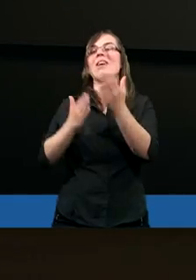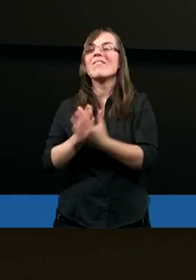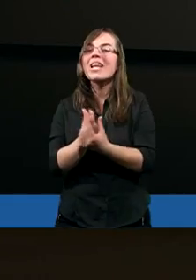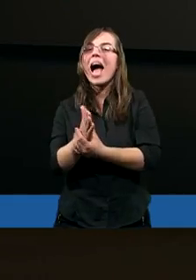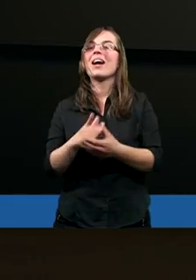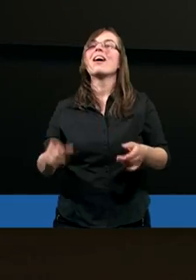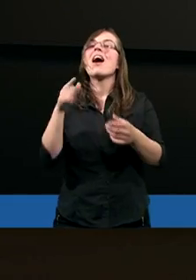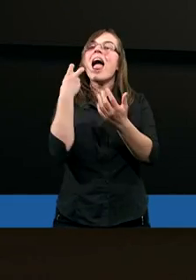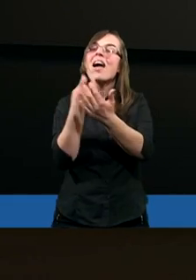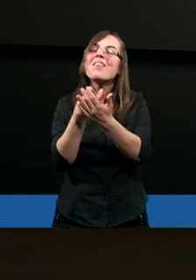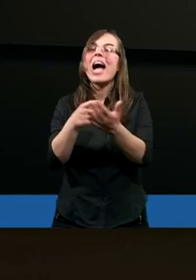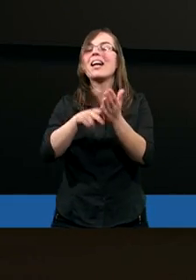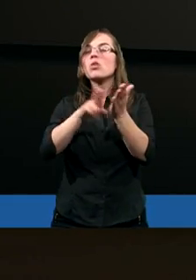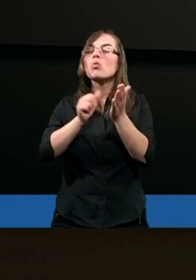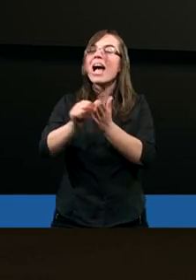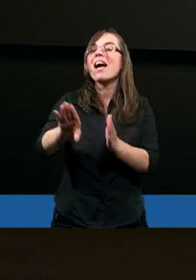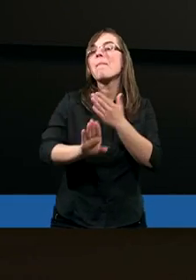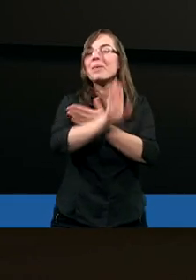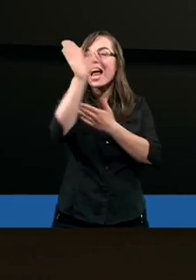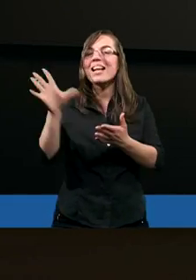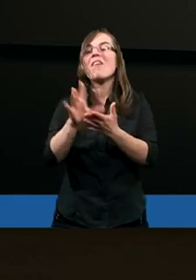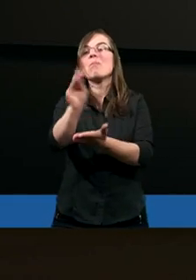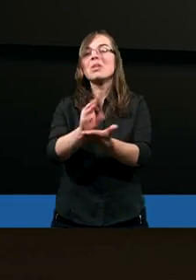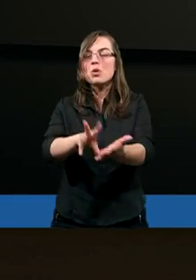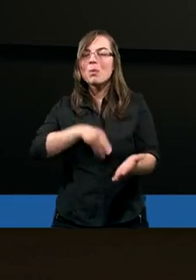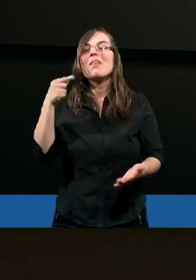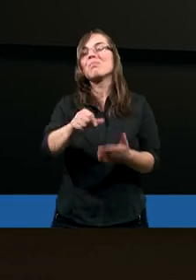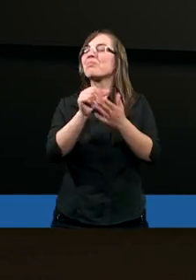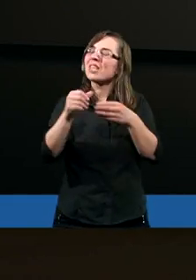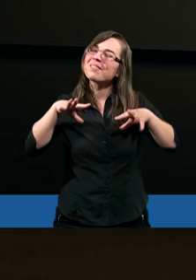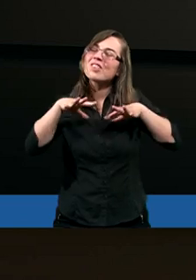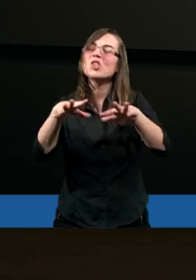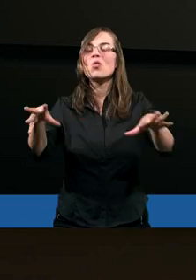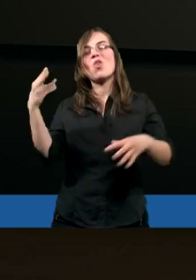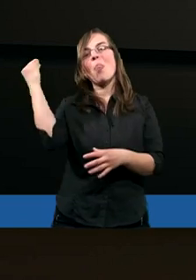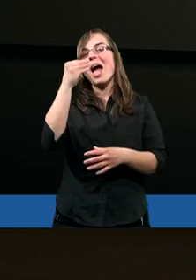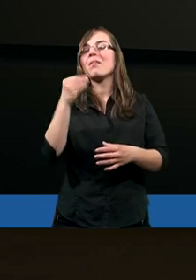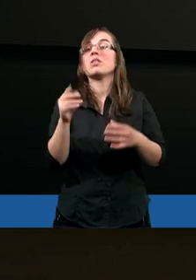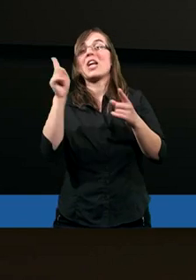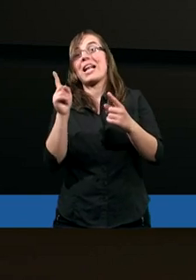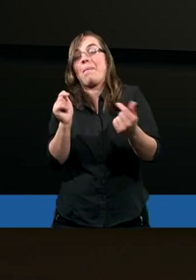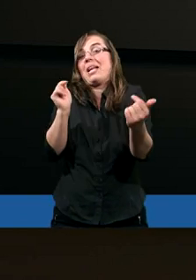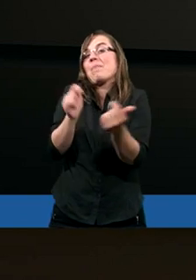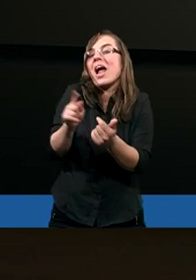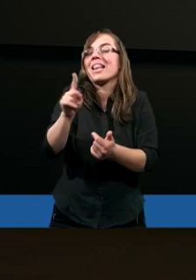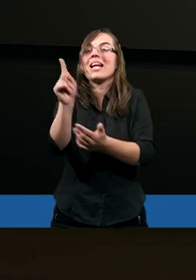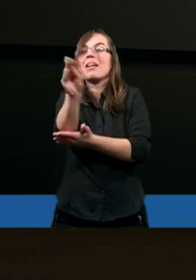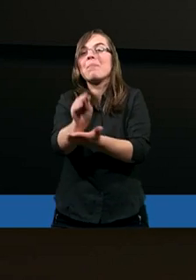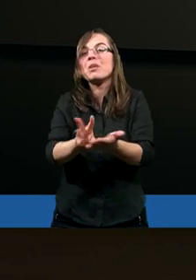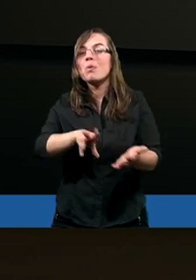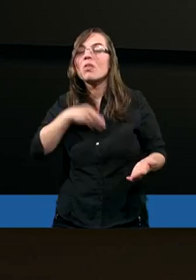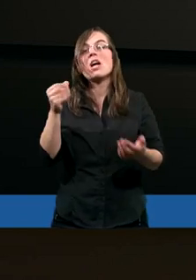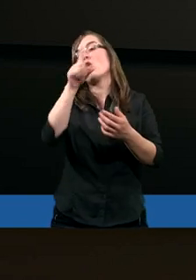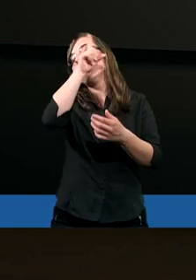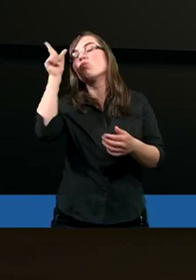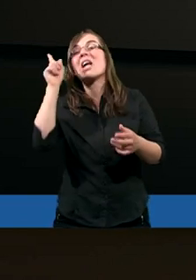wiara w Ewangelię, która jest przedstawiona w Biblii. Jest bardzo dużo nauk, zupełnie sprzecznych z Biblią i ludzie nie potrafią